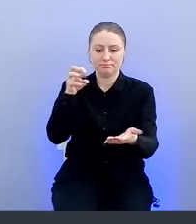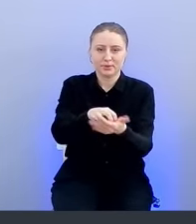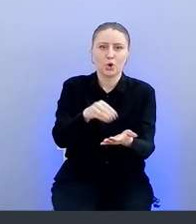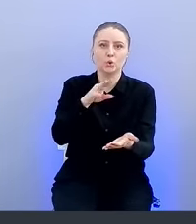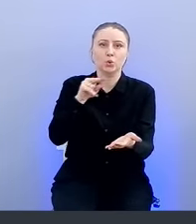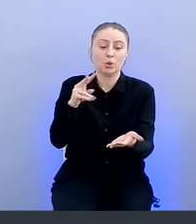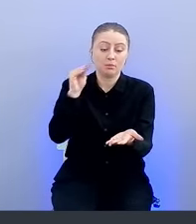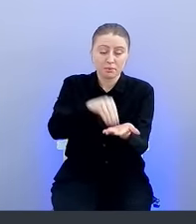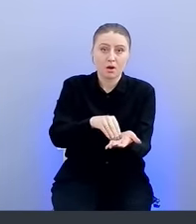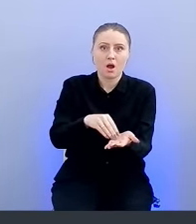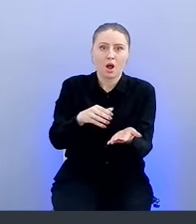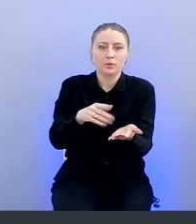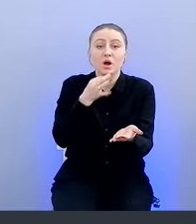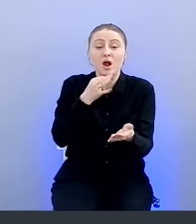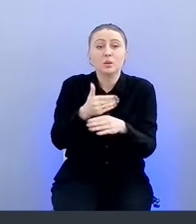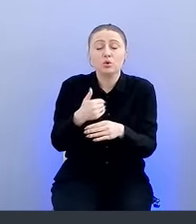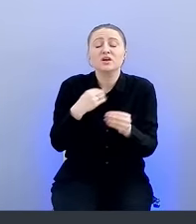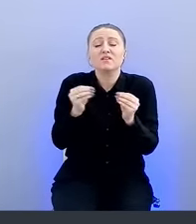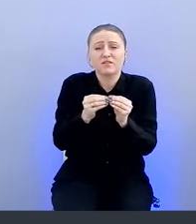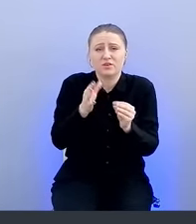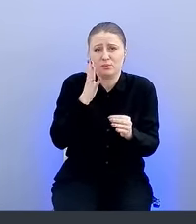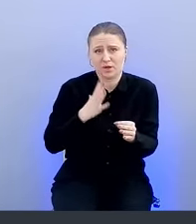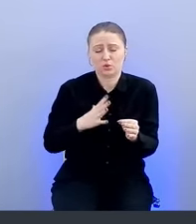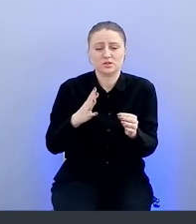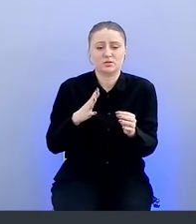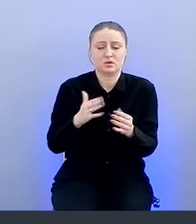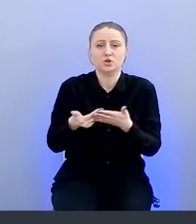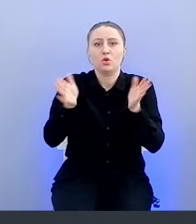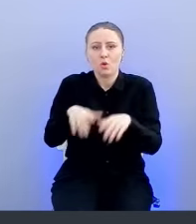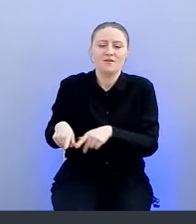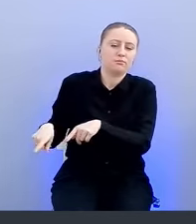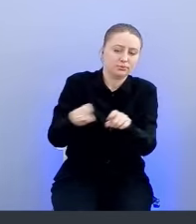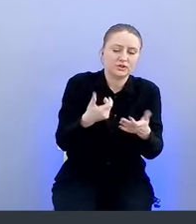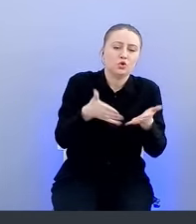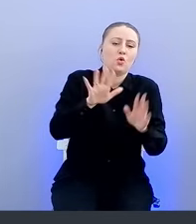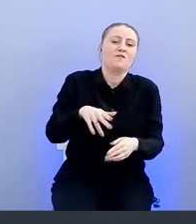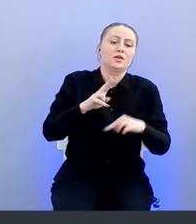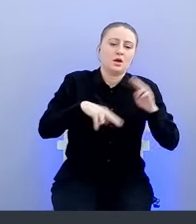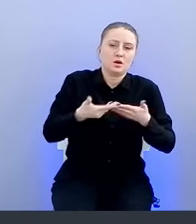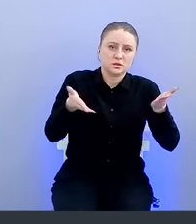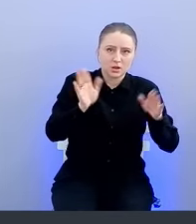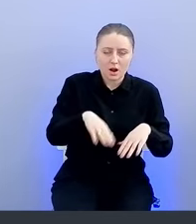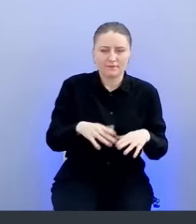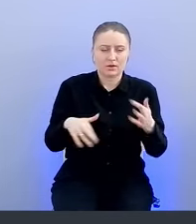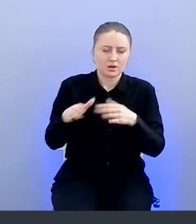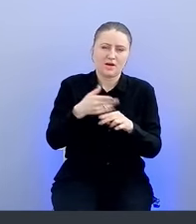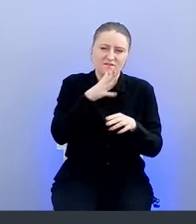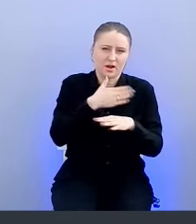то рано или поздно это придется к тому, что нам придется бегать по всем и перенастраивать это каждый цикл. Что очень долго